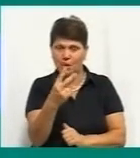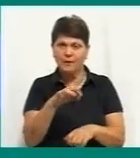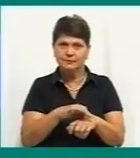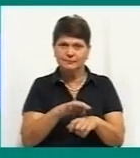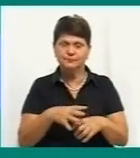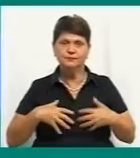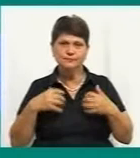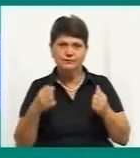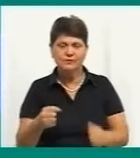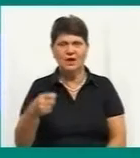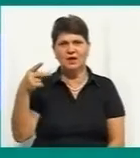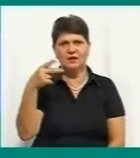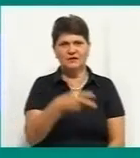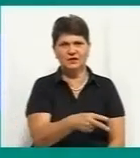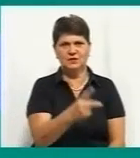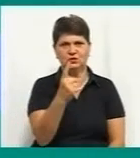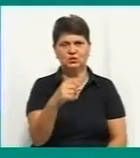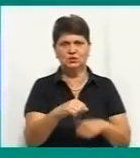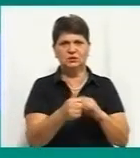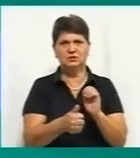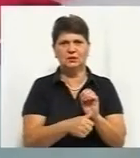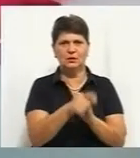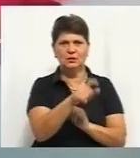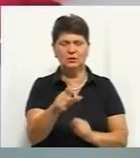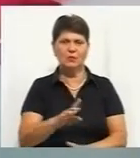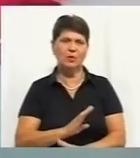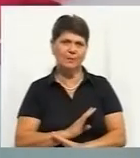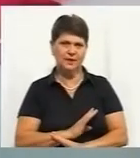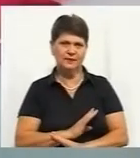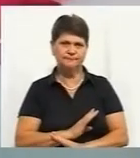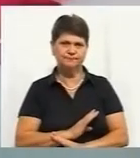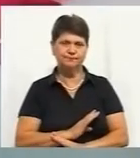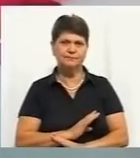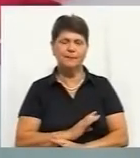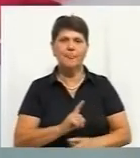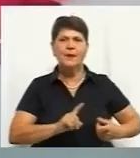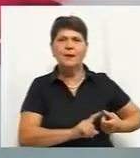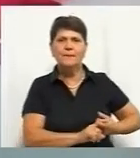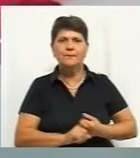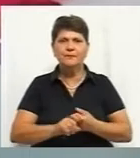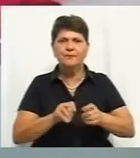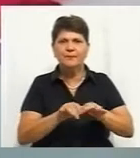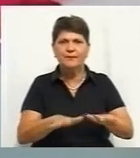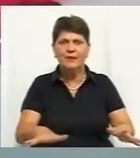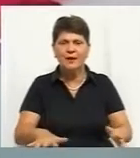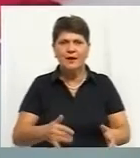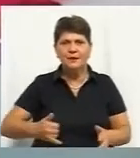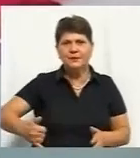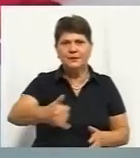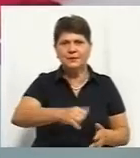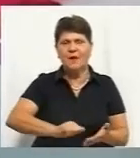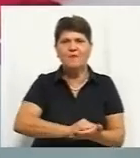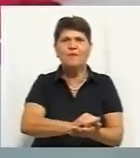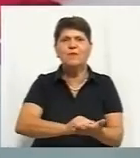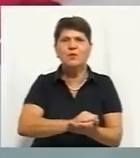2116 людей померли. Прокладають комунікації та заливають фундамент. У Вінниці